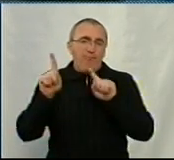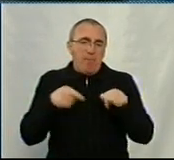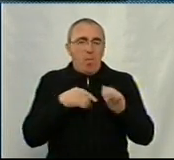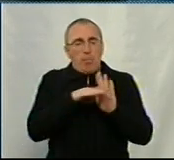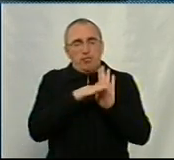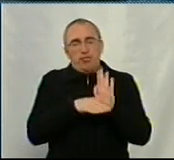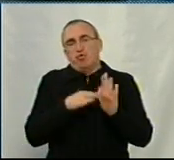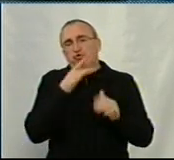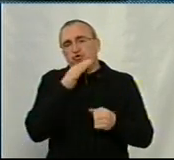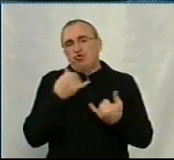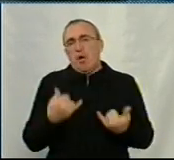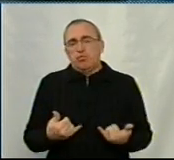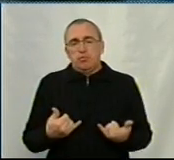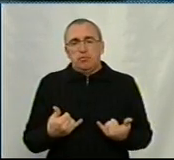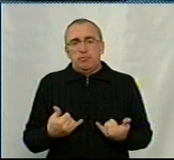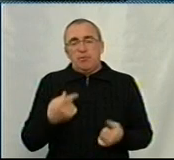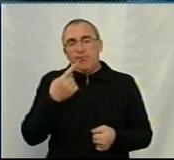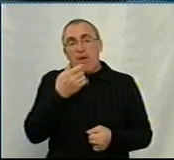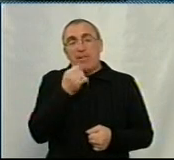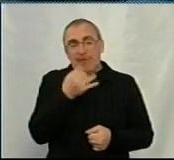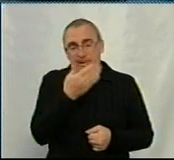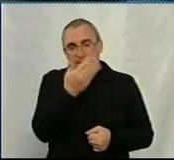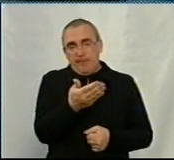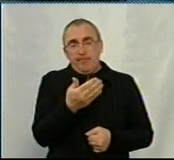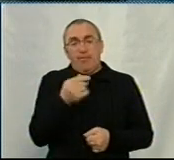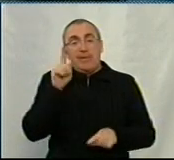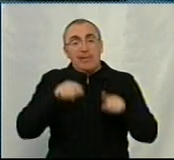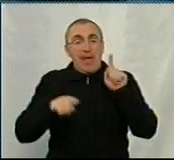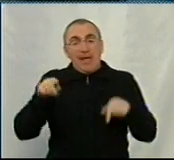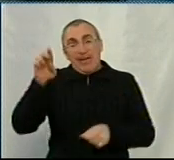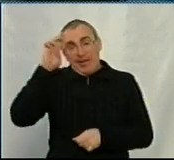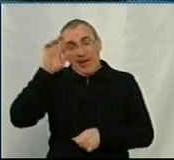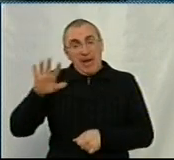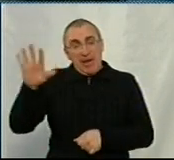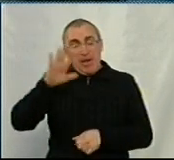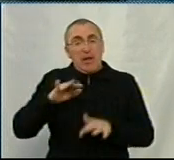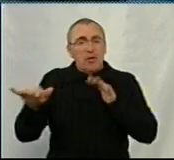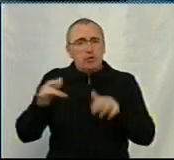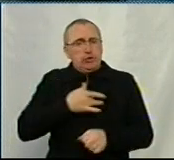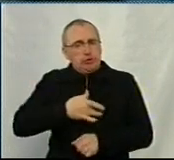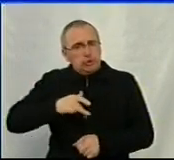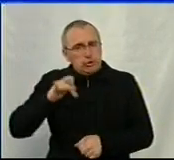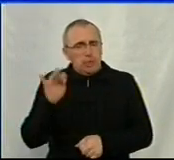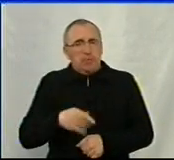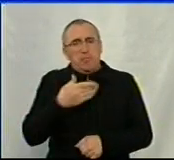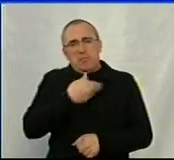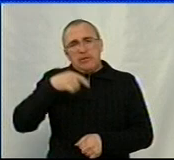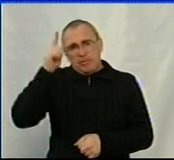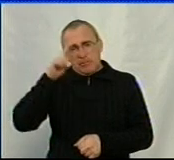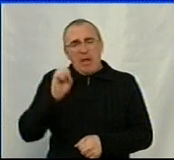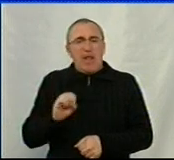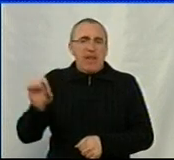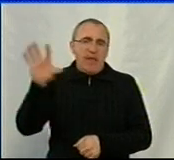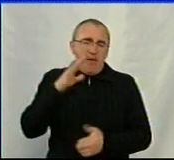Андрій, що скажете? Ну, ви знаєте, в деяких країнах там діють навіть жорсткіше. Ми знаємо, що в